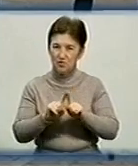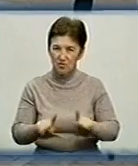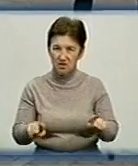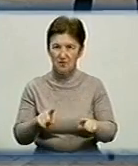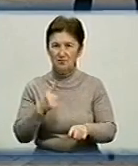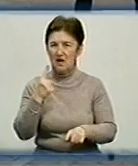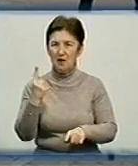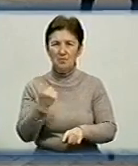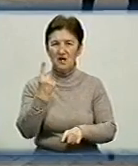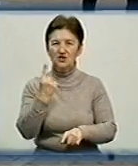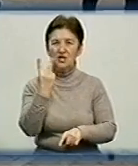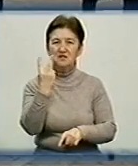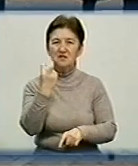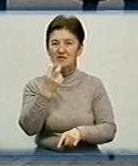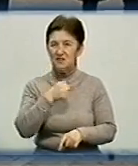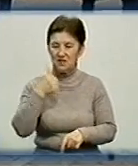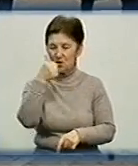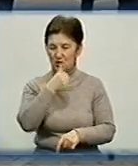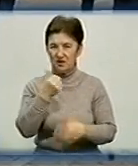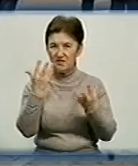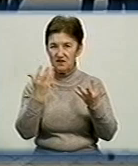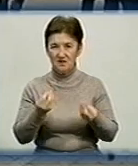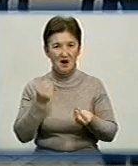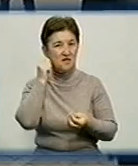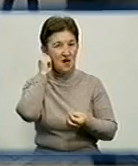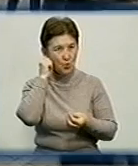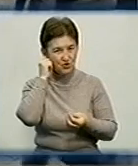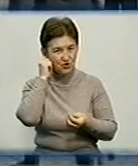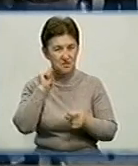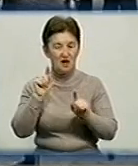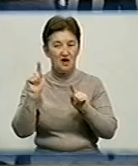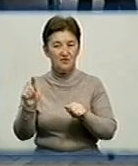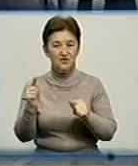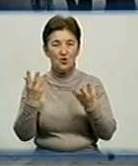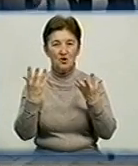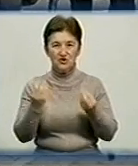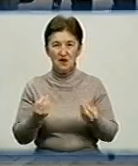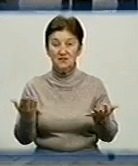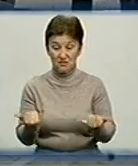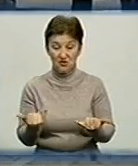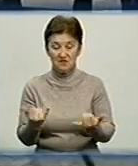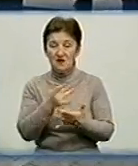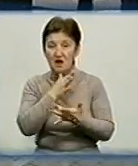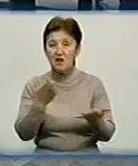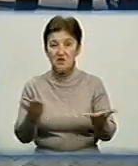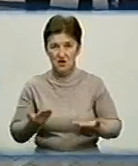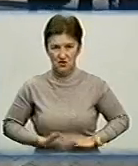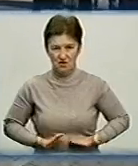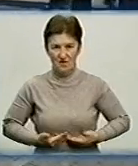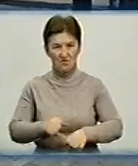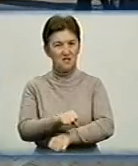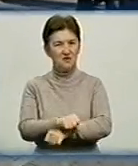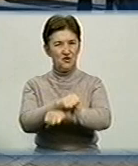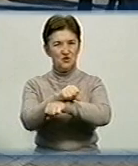перше 200 років від дня його народження, по-друге, той час, який зараз ми всі живемо, революційний.